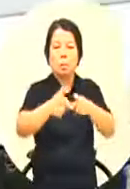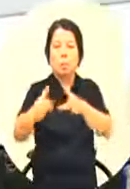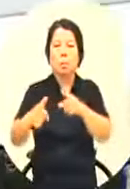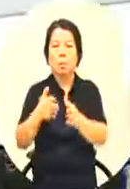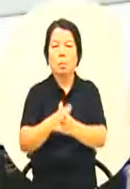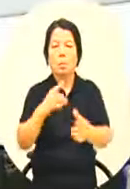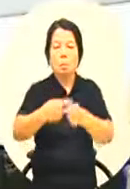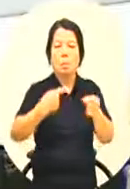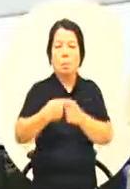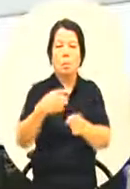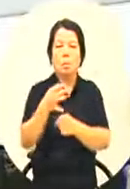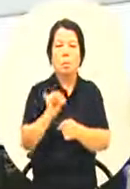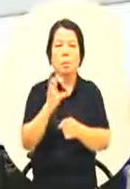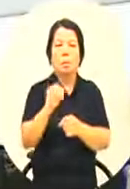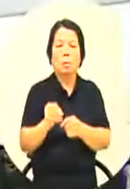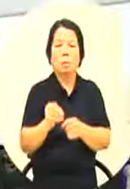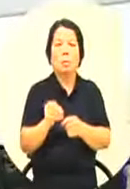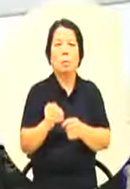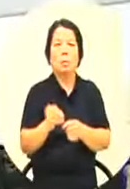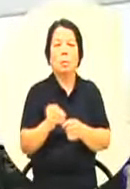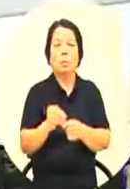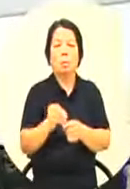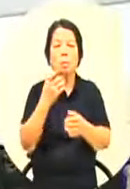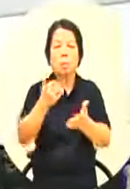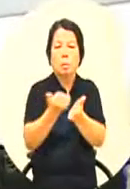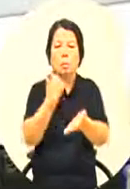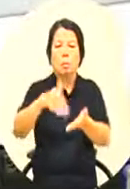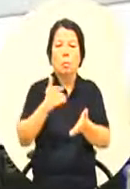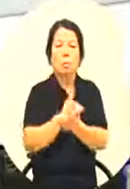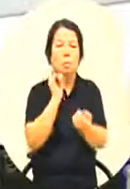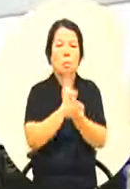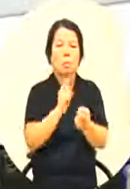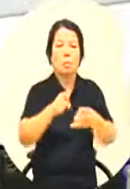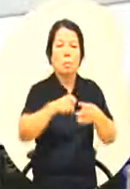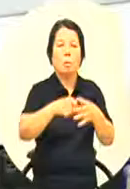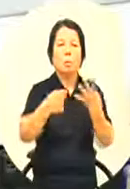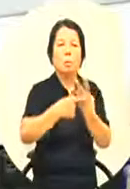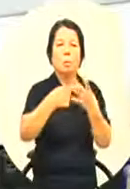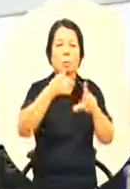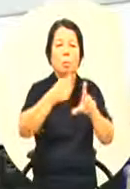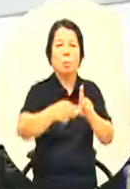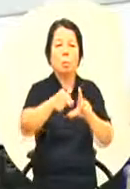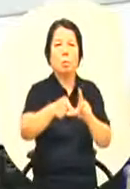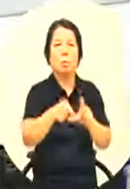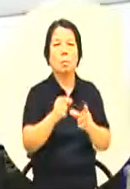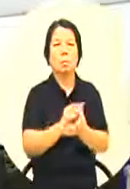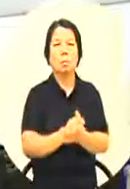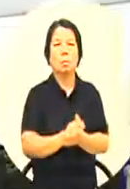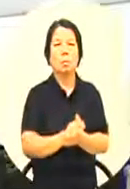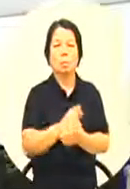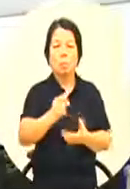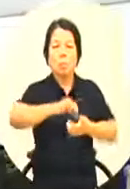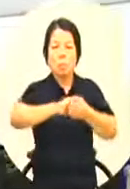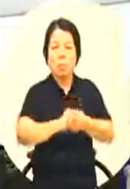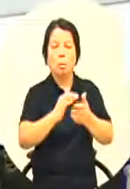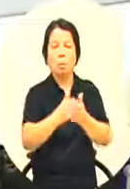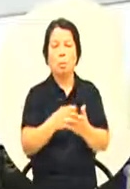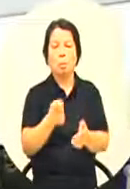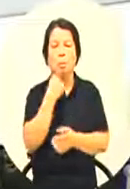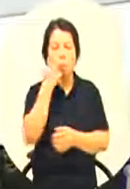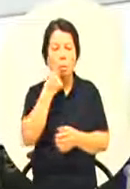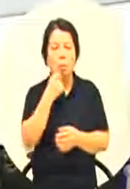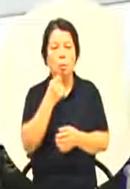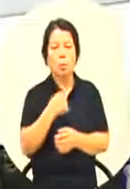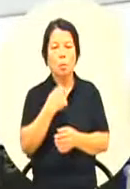年几百万的一个预算我觉得对工业区的厂商他们是一定是很乐意来